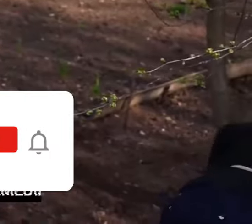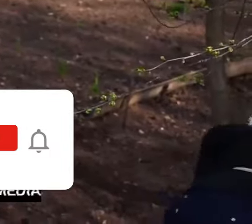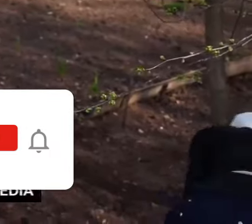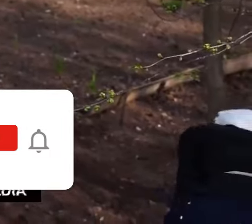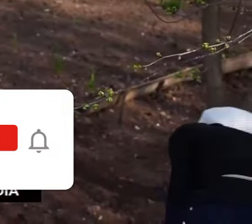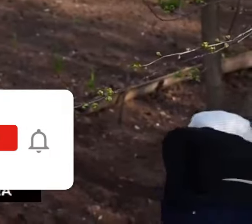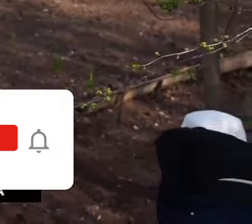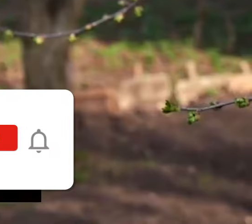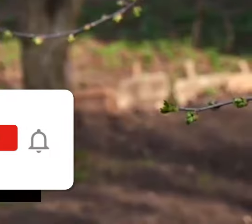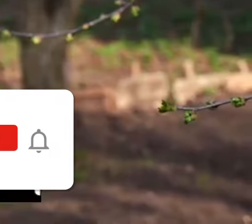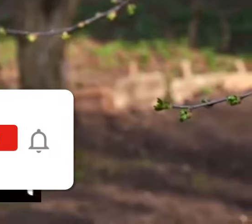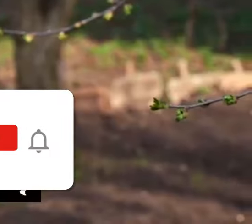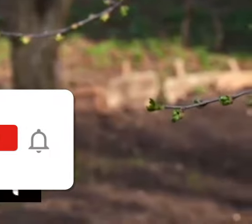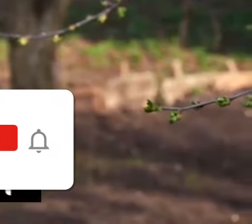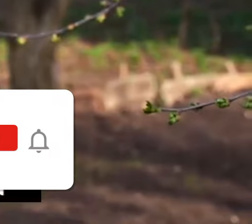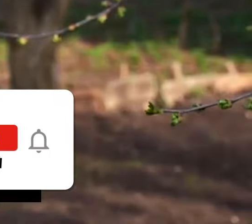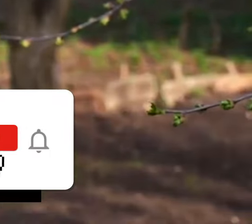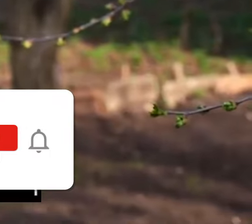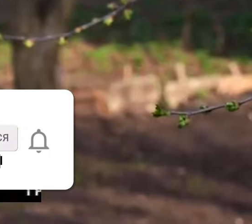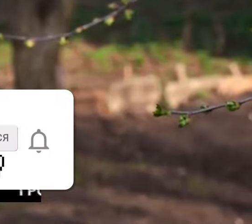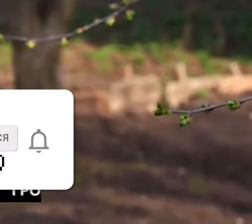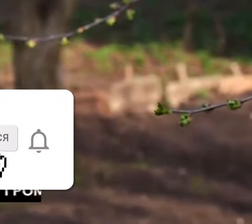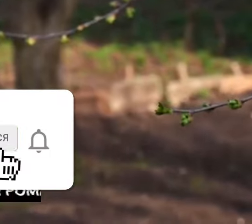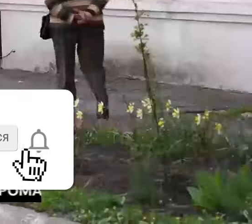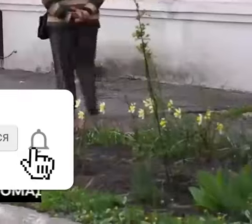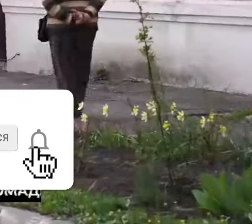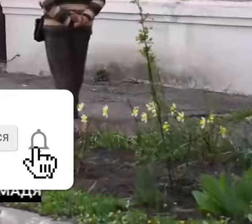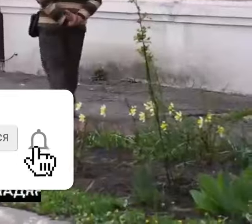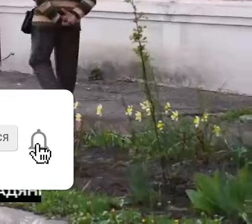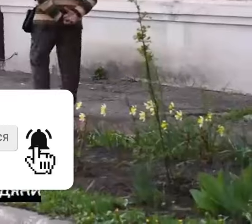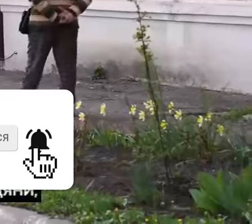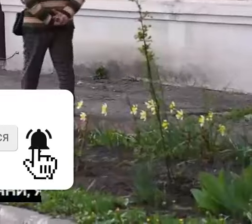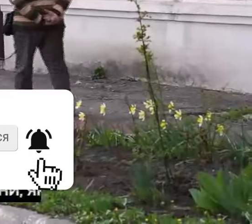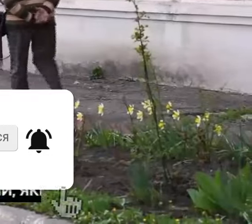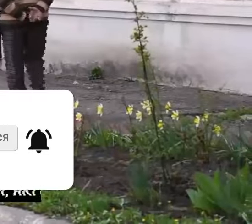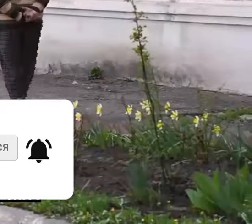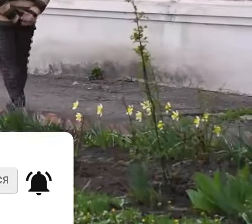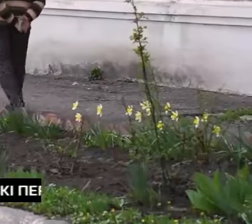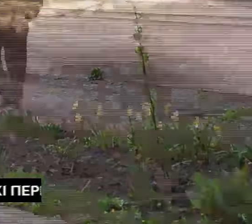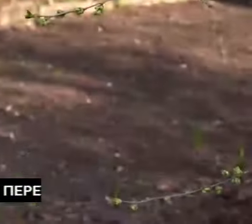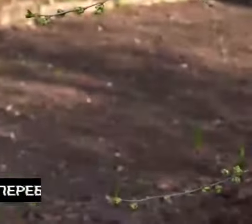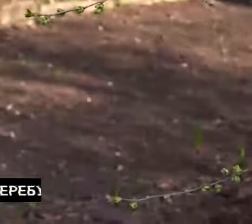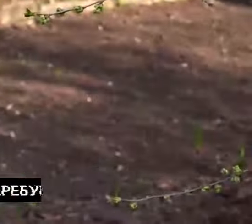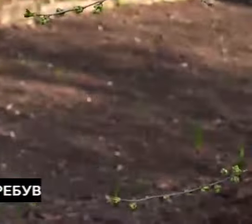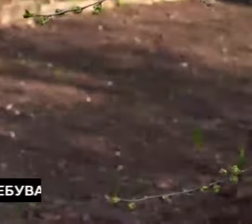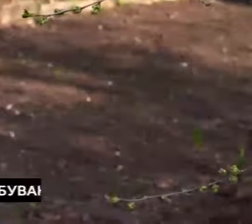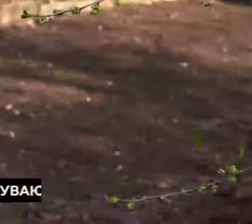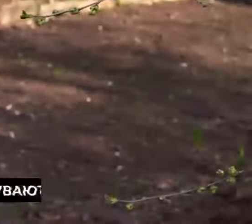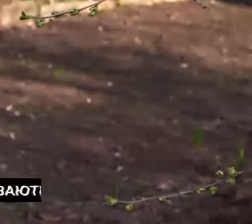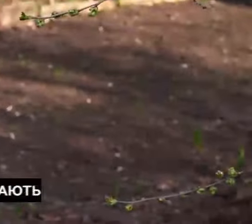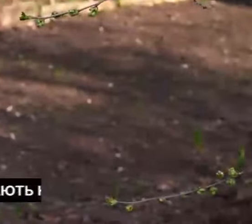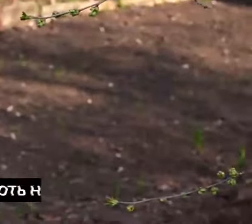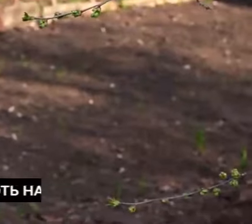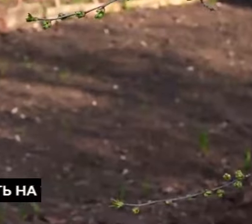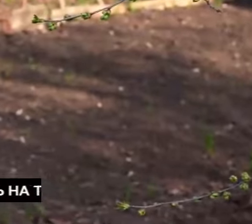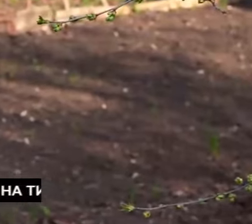Виживати вже треба, як тоді. Людмила розповідає, місцеві повертаються з евакуації у прифронтовий Нью-Йорк. В цьому будинку і там